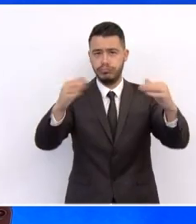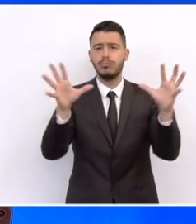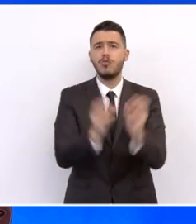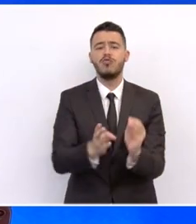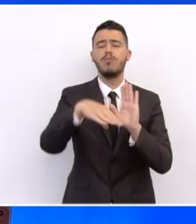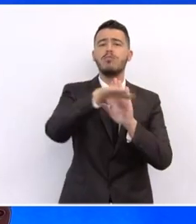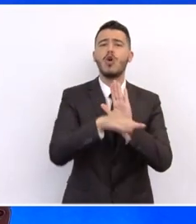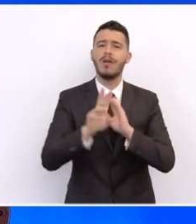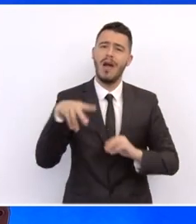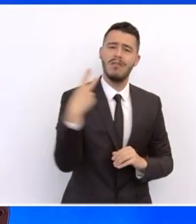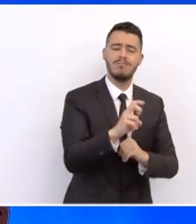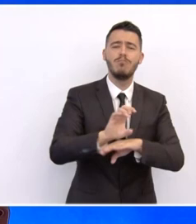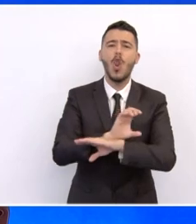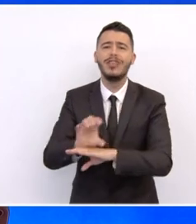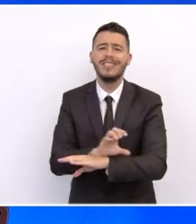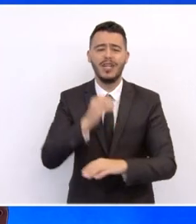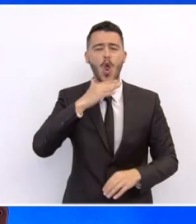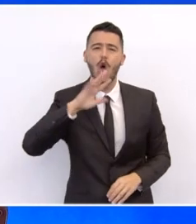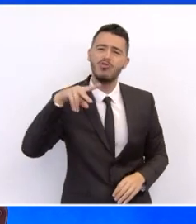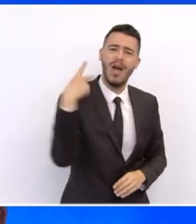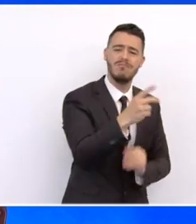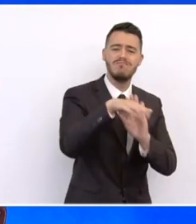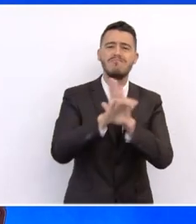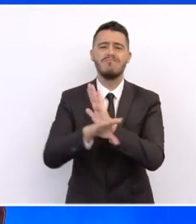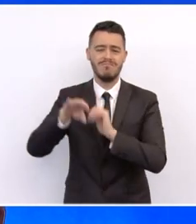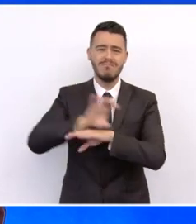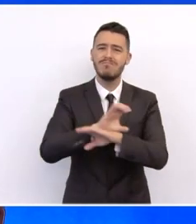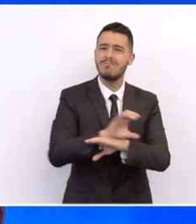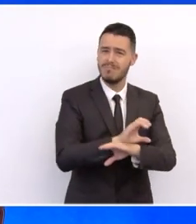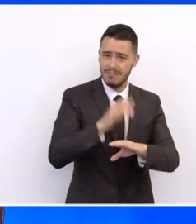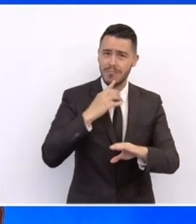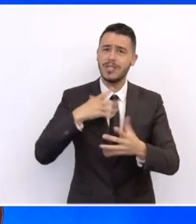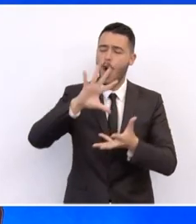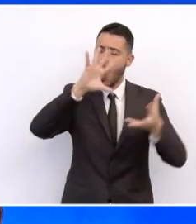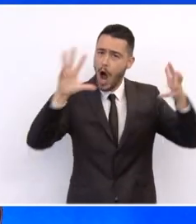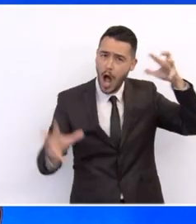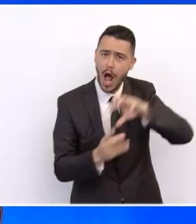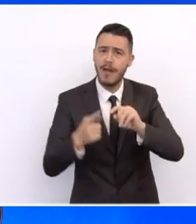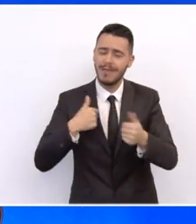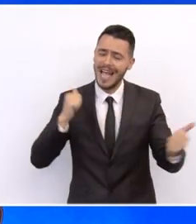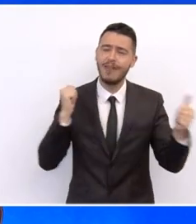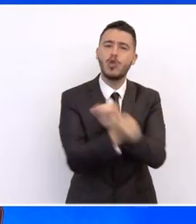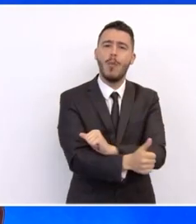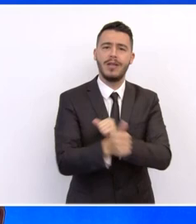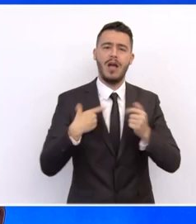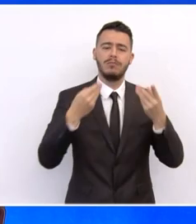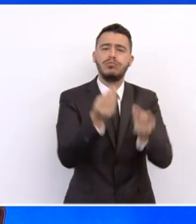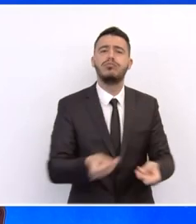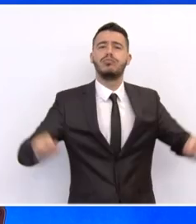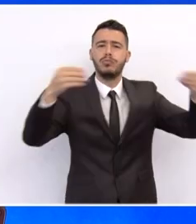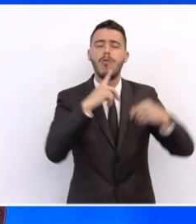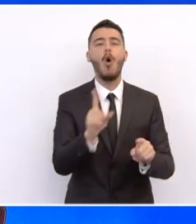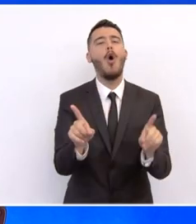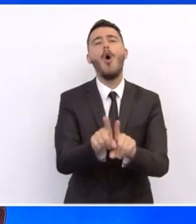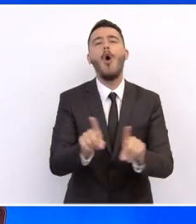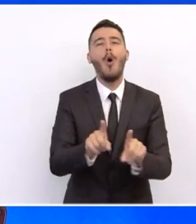Για να μιλήσουμε με τη γλώσσα των νέων, καθώς αυτό είναι ένα σχέδιο που αφορά πρωτίστως το μέλλον και άρα τους ίδιους τους νέους, είναι κάτι σαν τις ανανεώσεις που